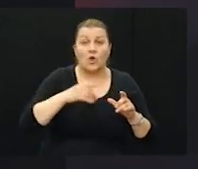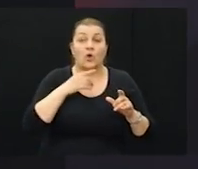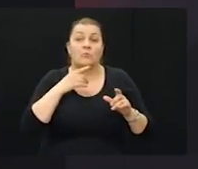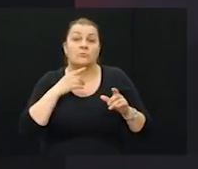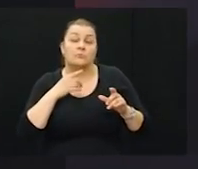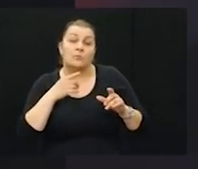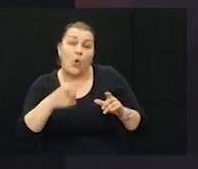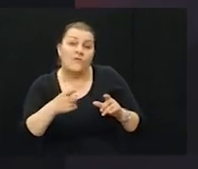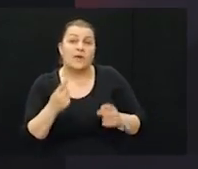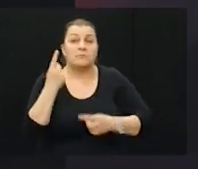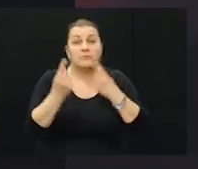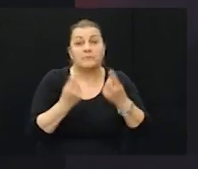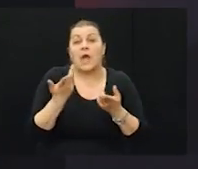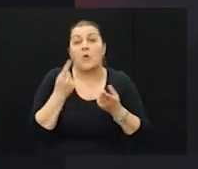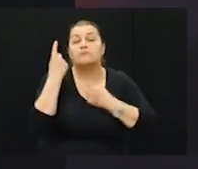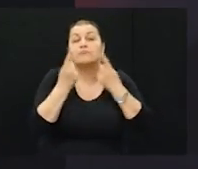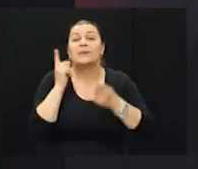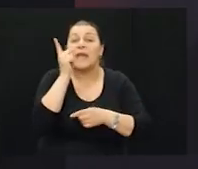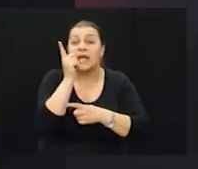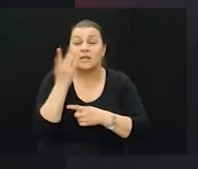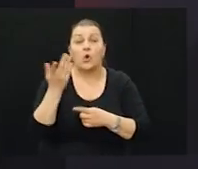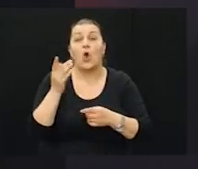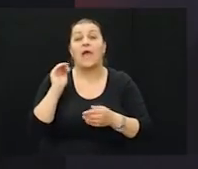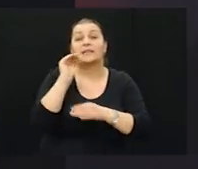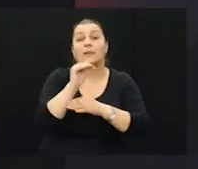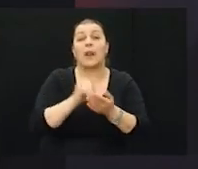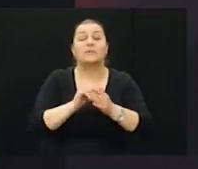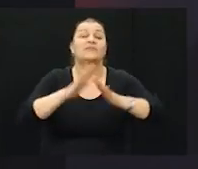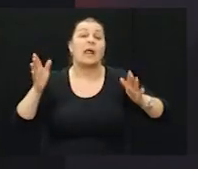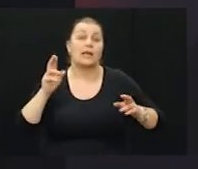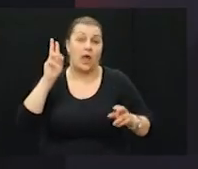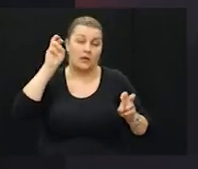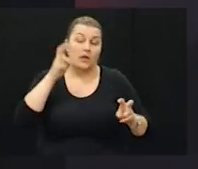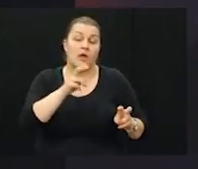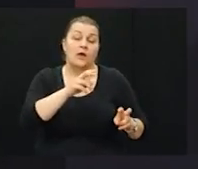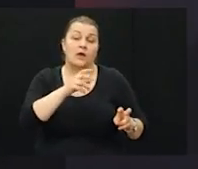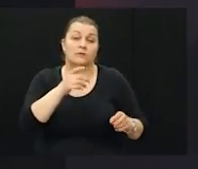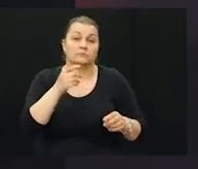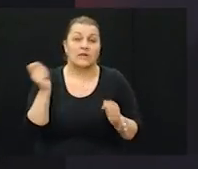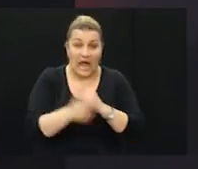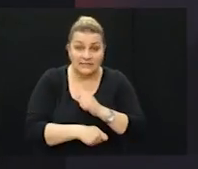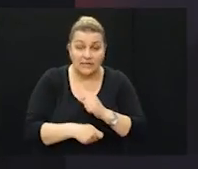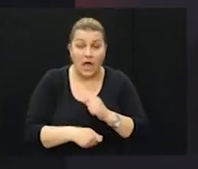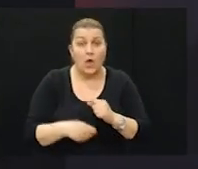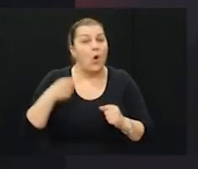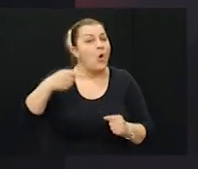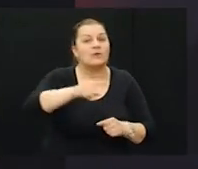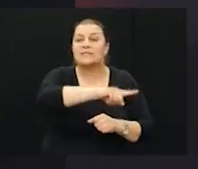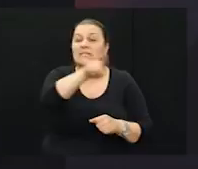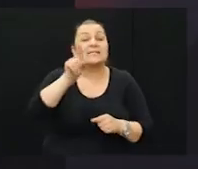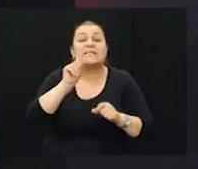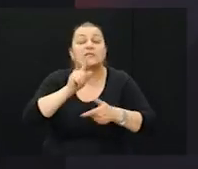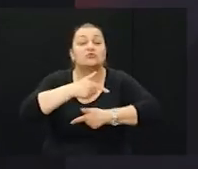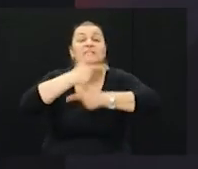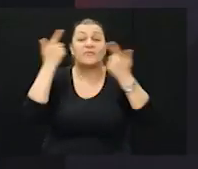sa branom Perućom kao prijetnjom koja ih je trebala stići kao kazna velika. Da oni nisu svjesni i da ne znaju